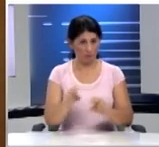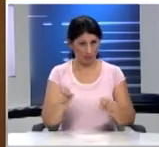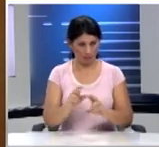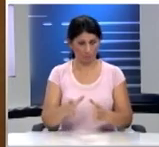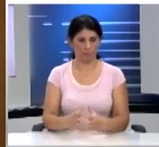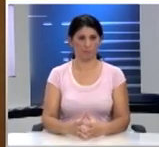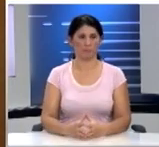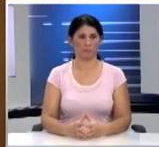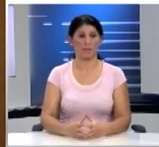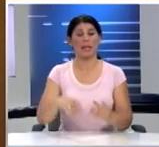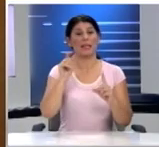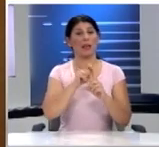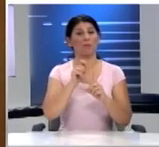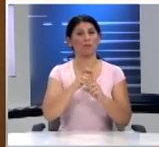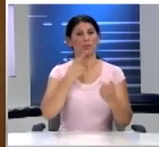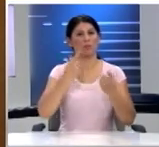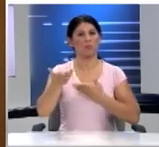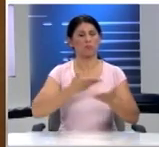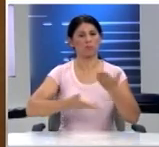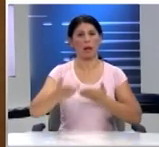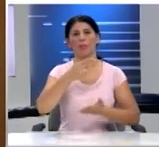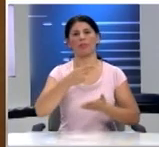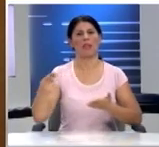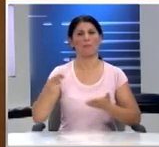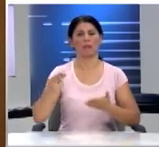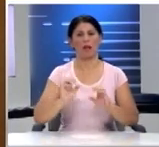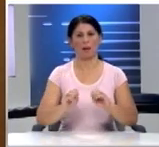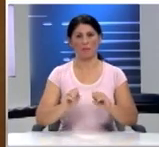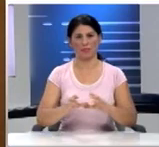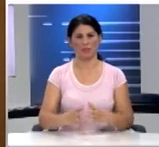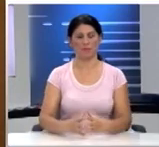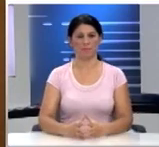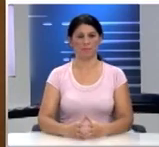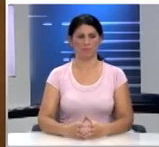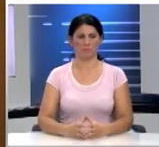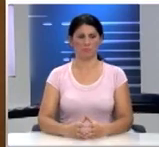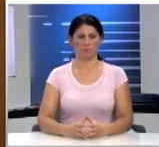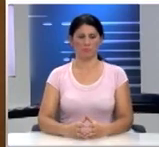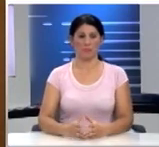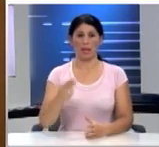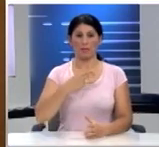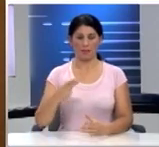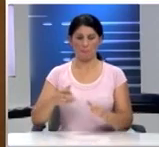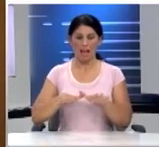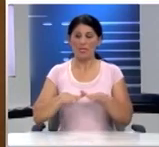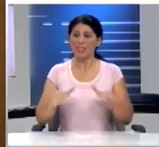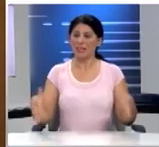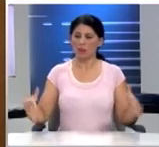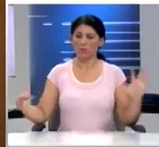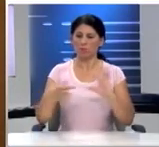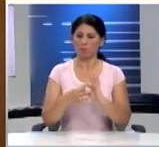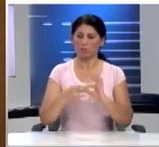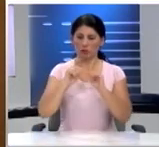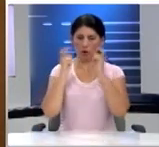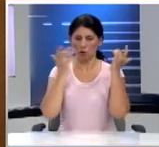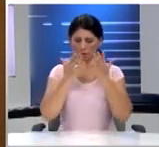και η ψηφιακή διαβούλευση σε ζητήματα εκπαίδευσης. Ως προς τη δικτύωση των σχολείων μας απασχόλησε